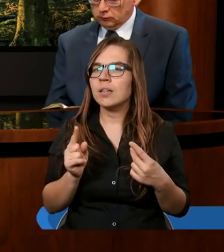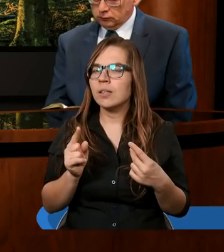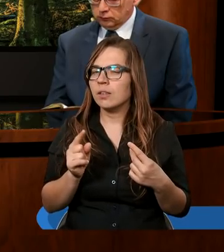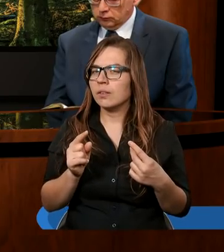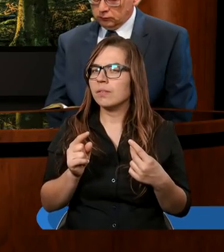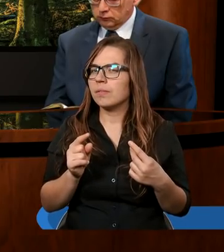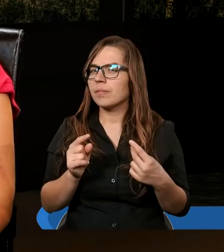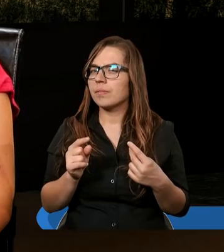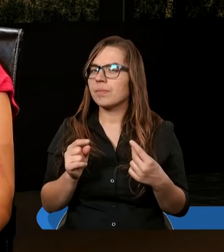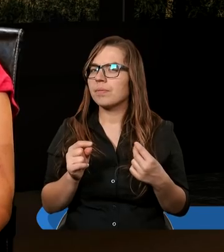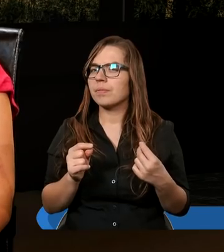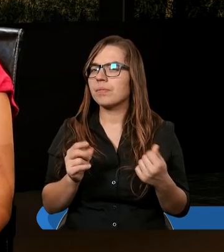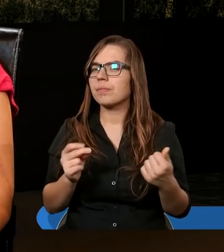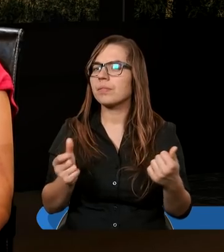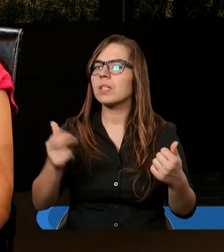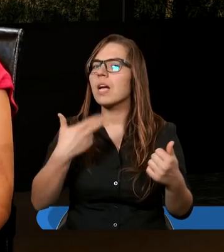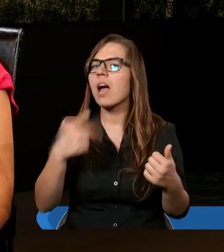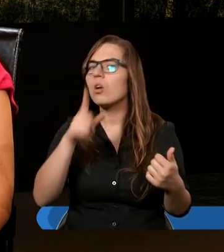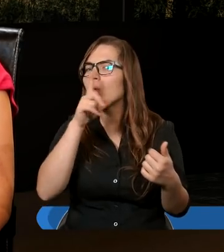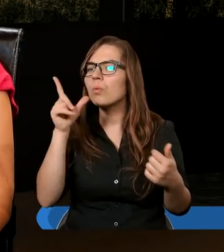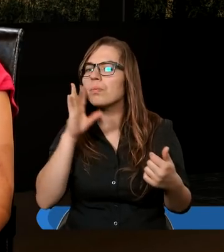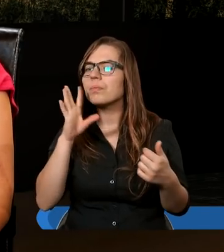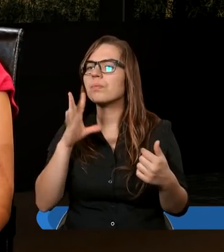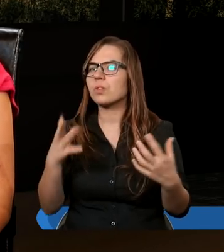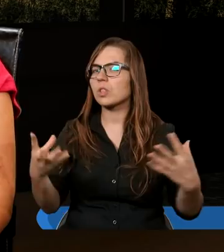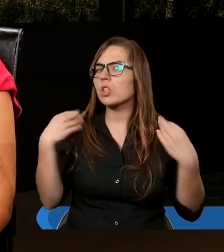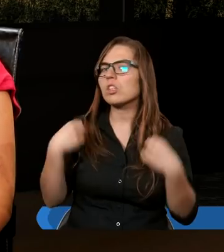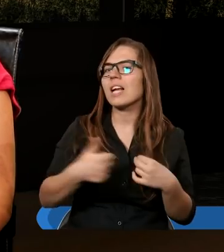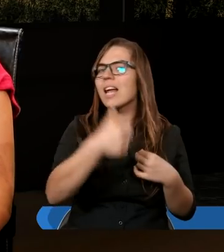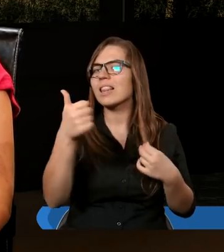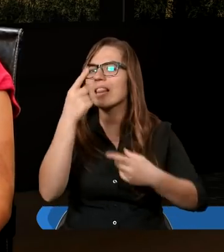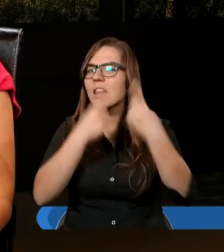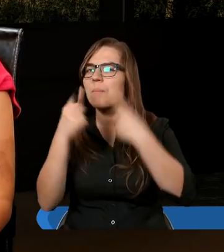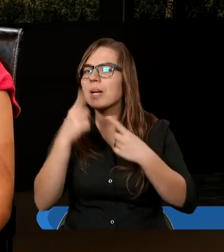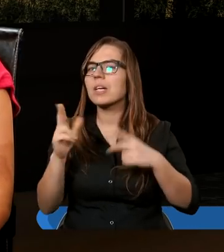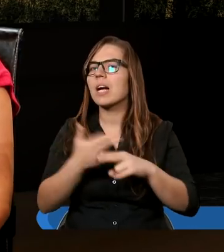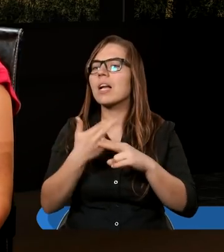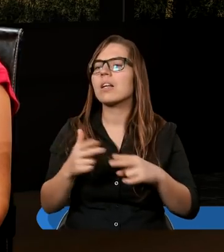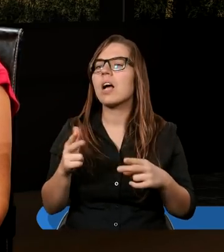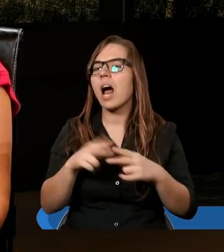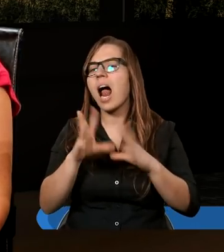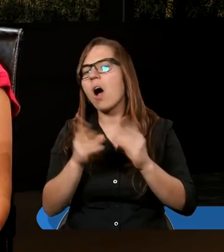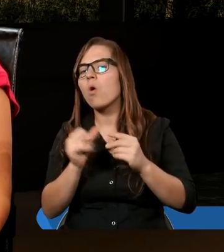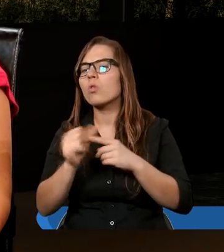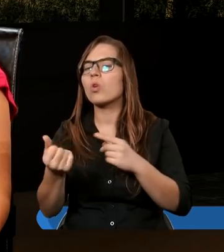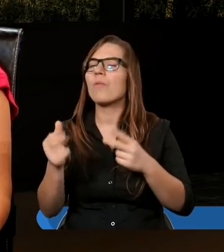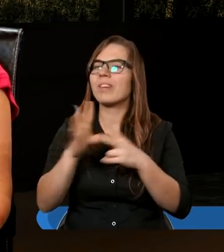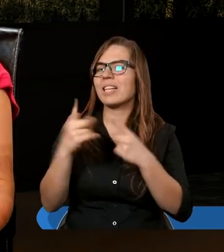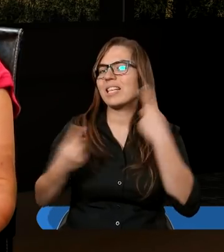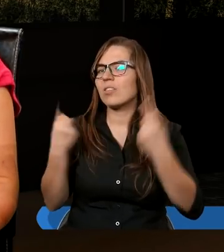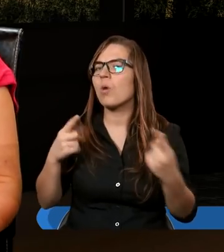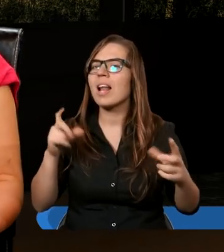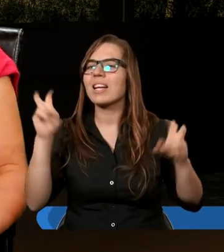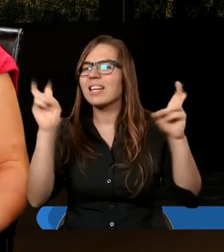Ale myślę, że ludzie osiągają jednomyślność, kiedy na ogół albo są w sytuacji kryzysowej,